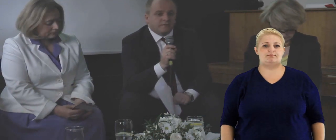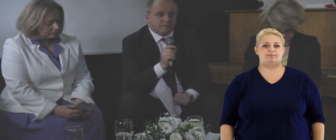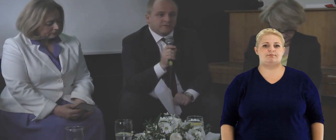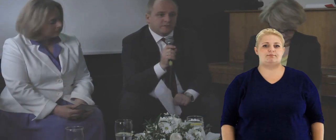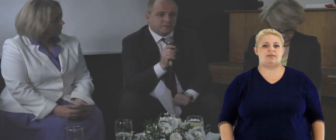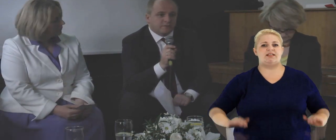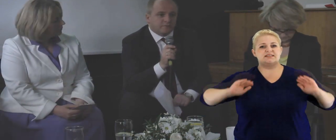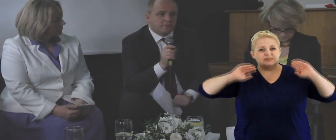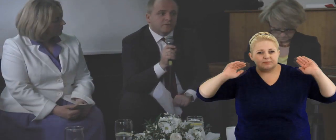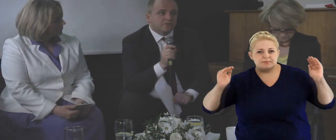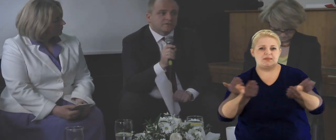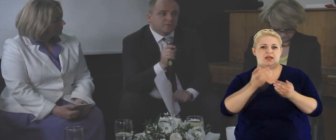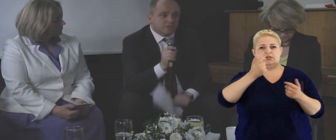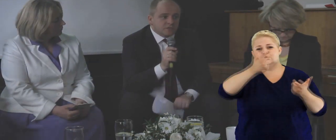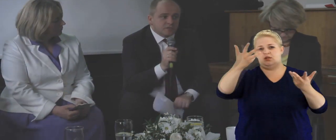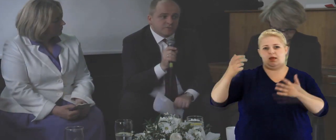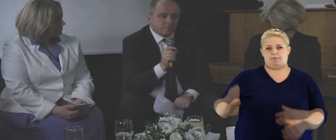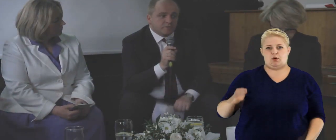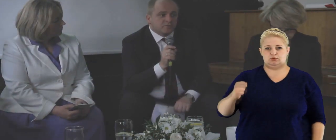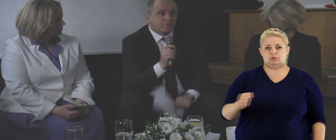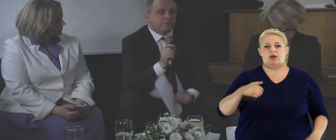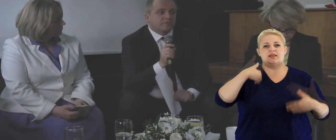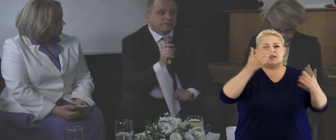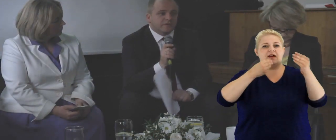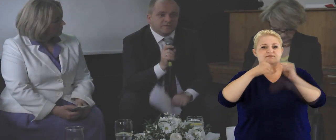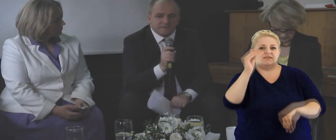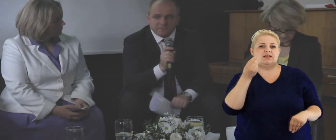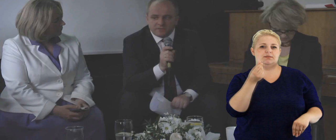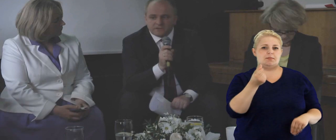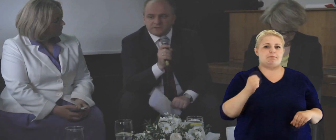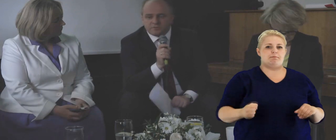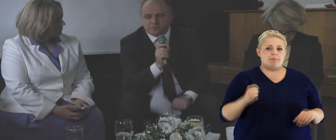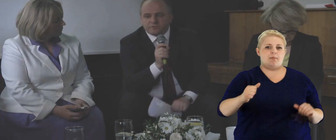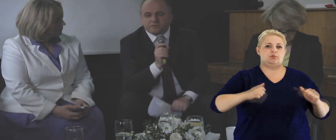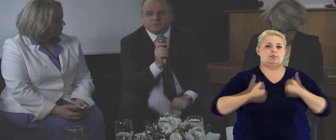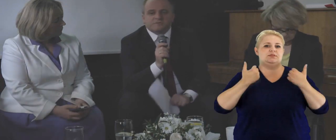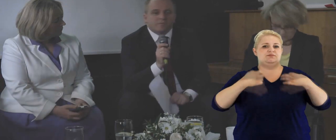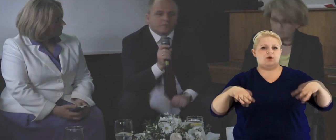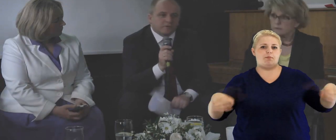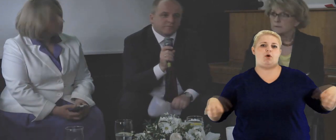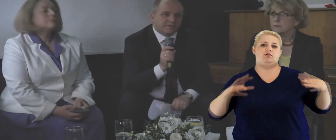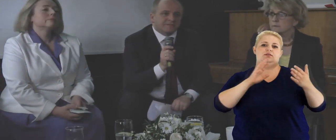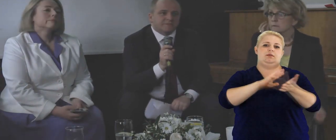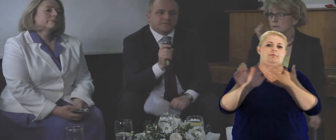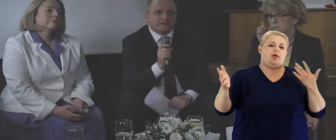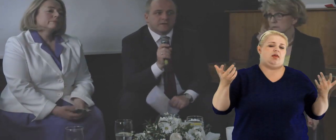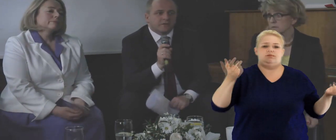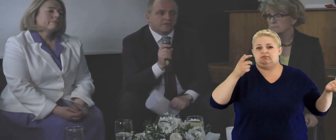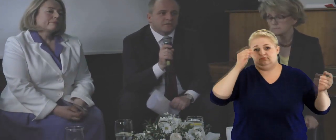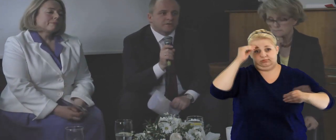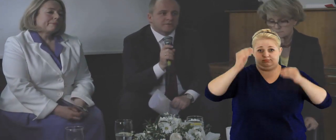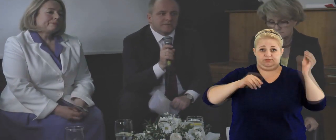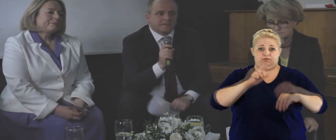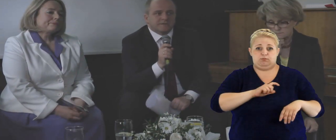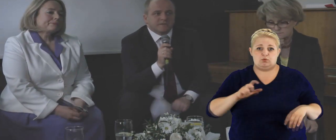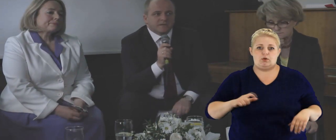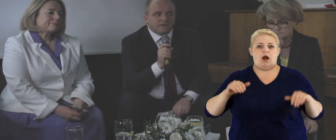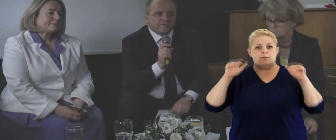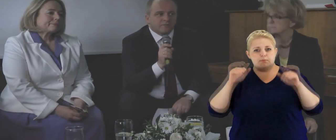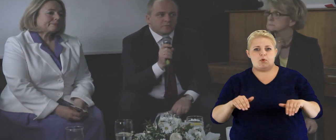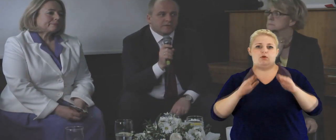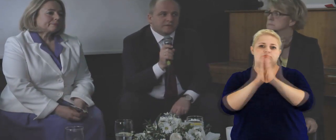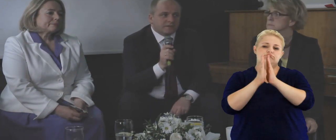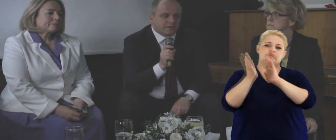idealny dla Polskiego Sejmu. Zmniejszyć liczbę posłów, dać więcej pieniędzy posłom na to, żeby swobodnie, bez specjalnego, specjalnych